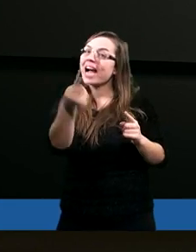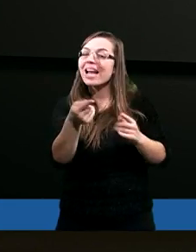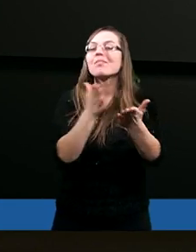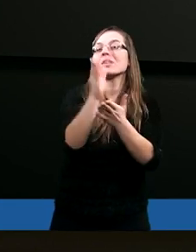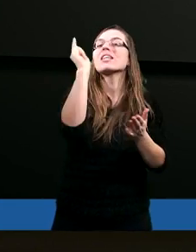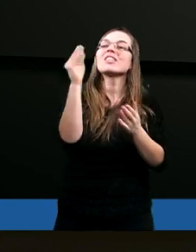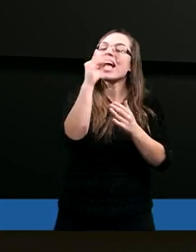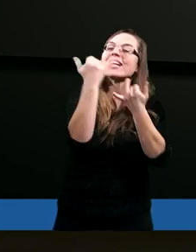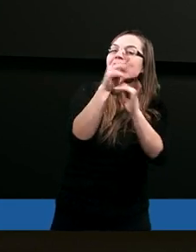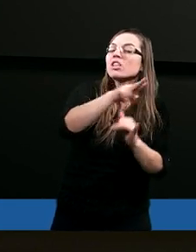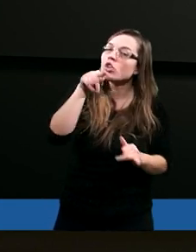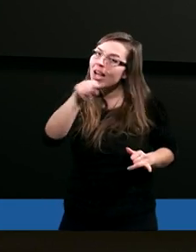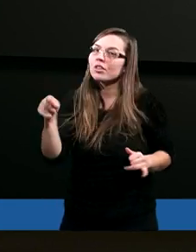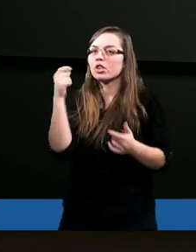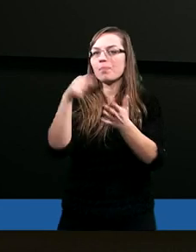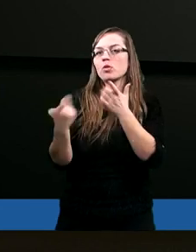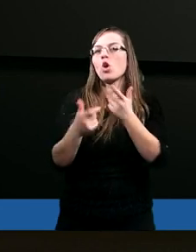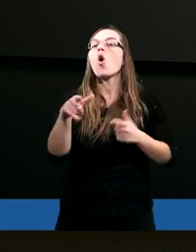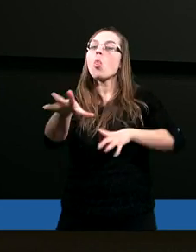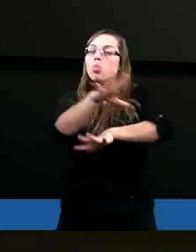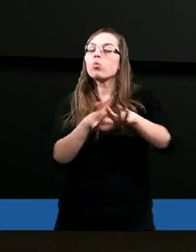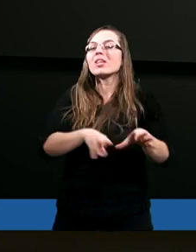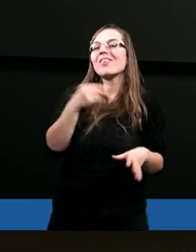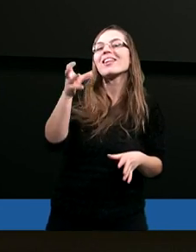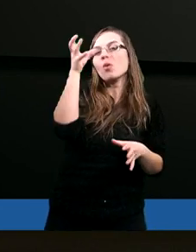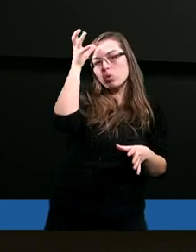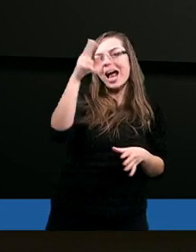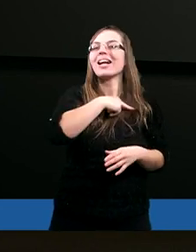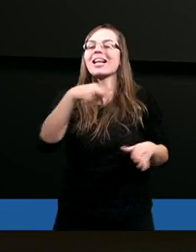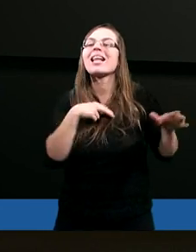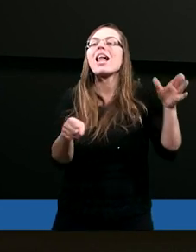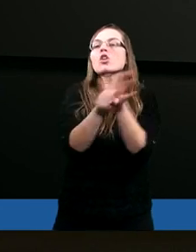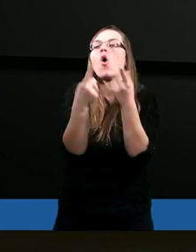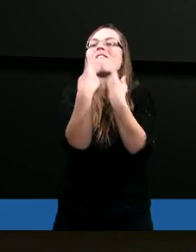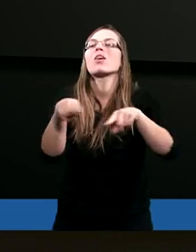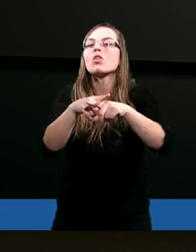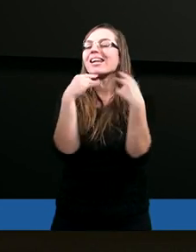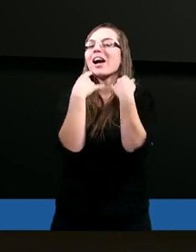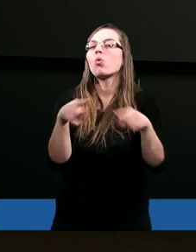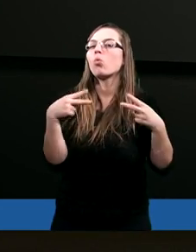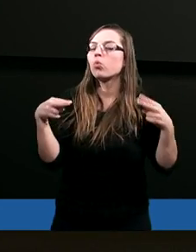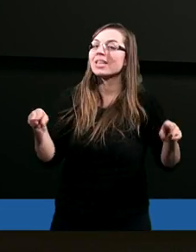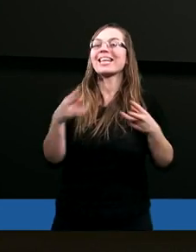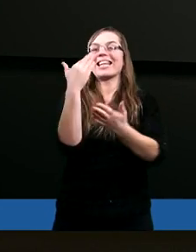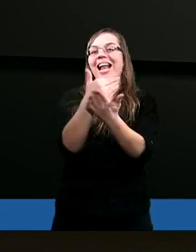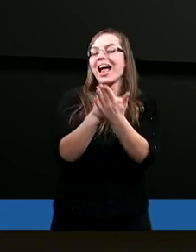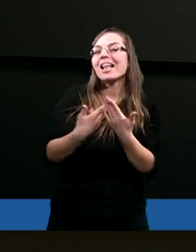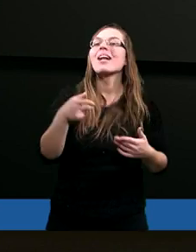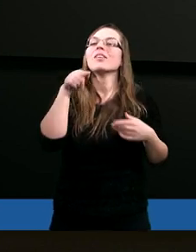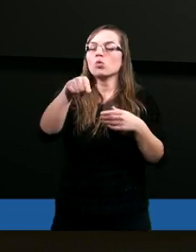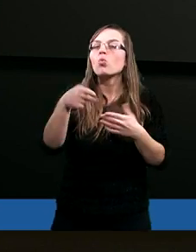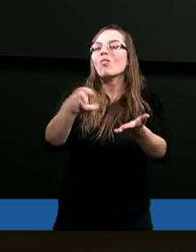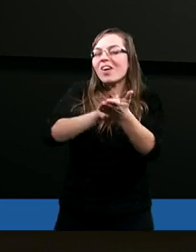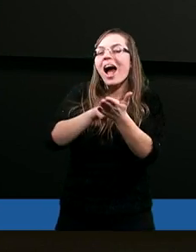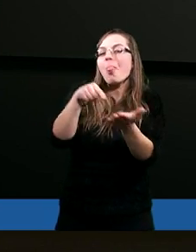jeszcze innych. Duch Święty uzdalnia nas do wykonania różnych zadań tutaj